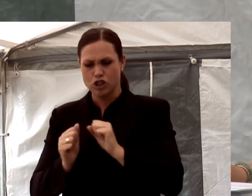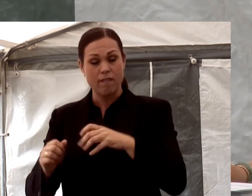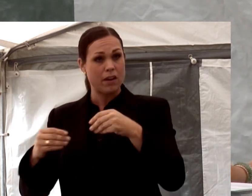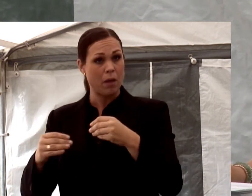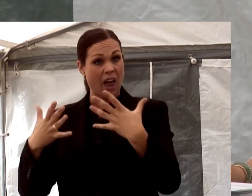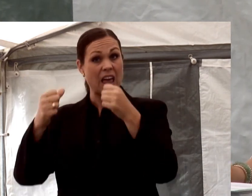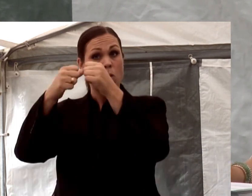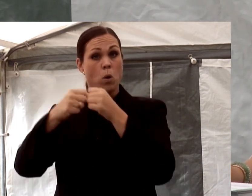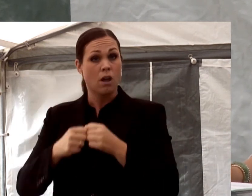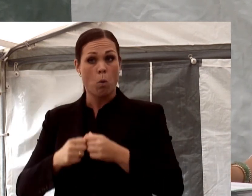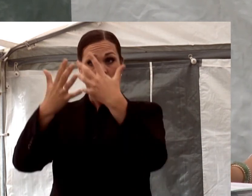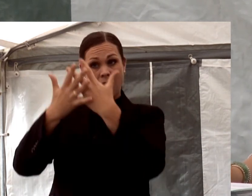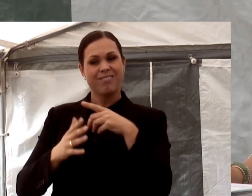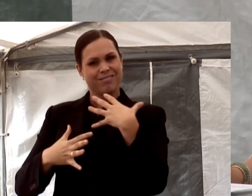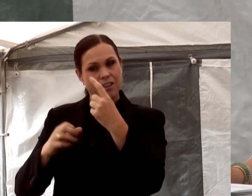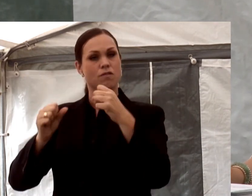organisationen kanske?